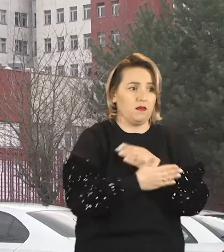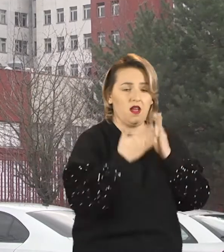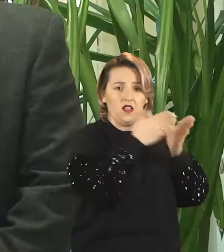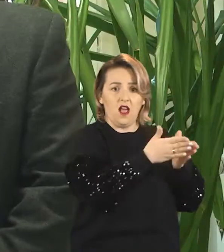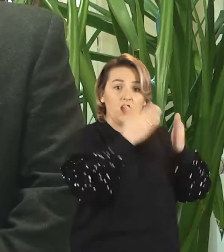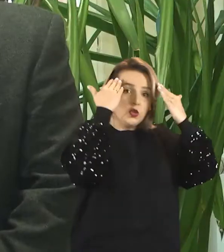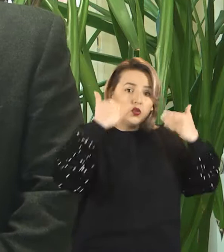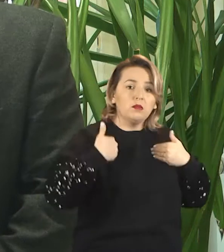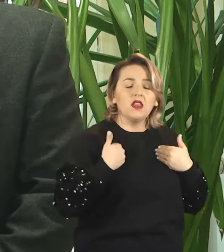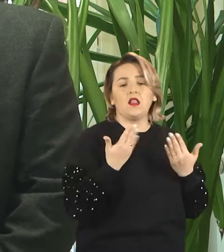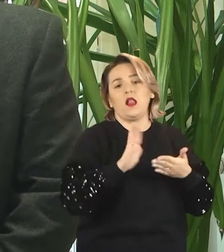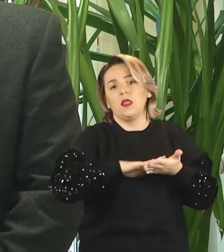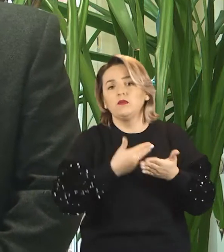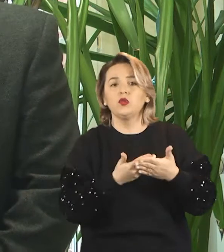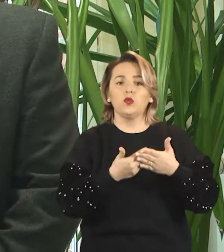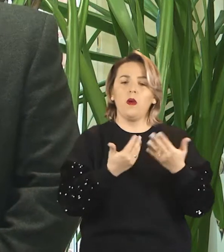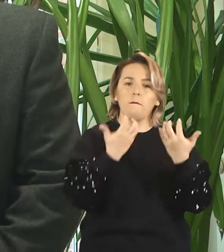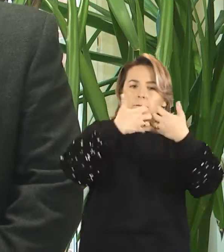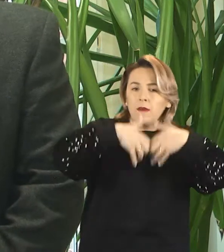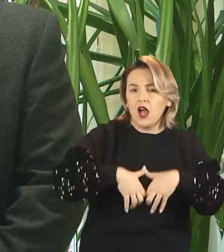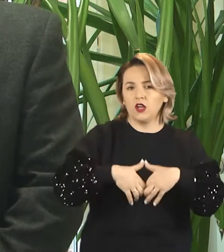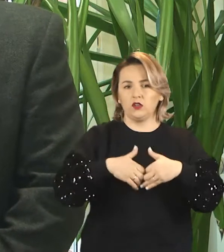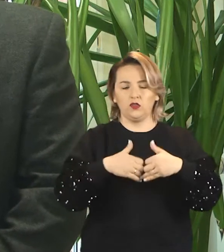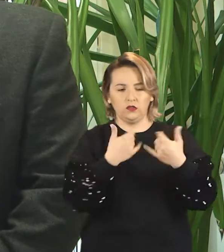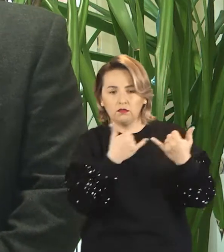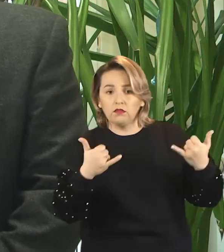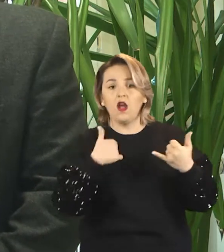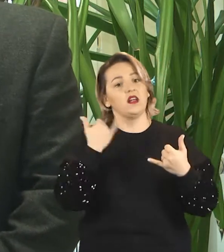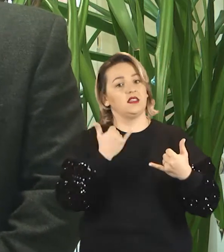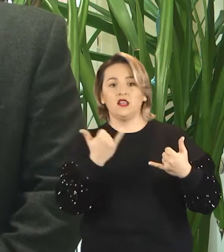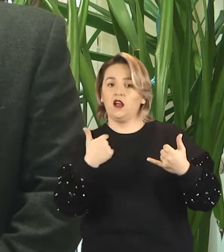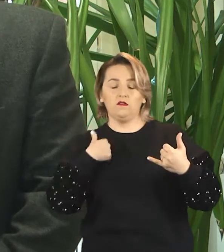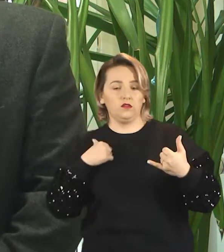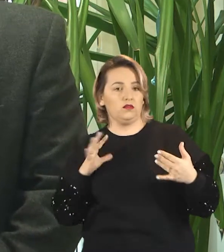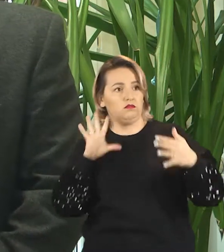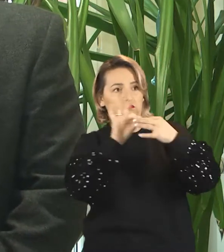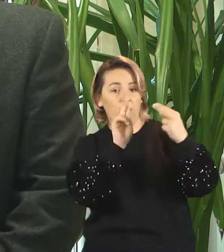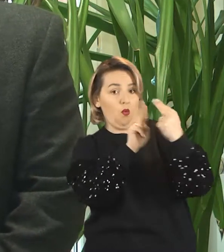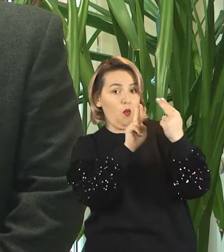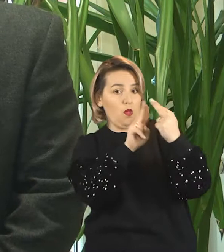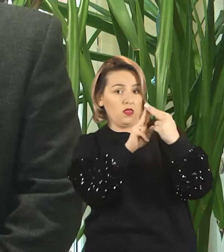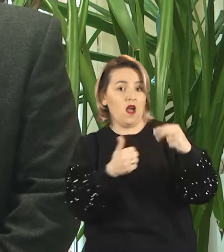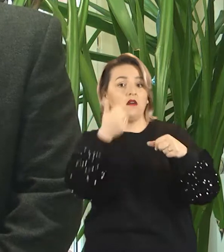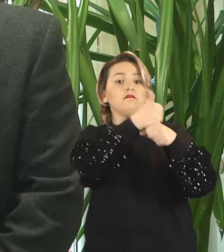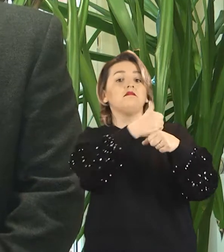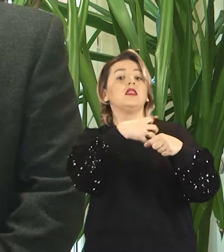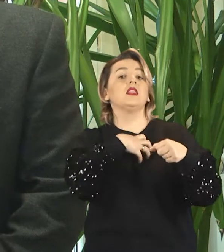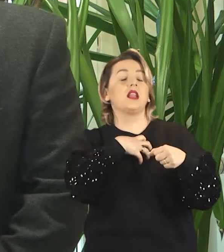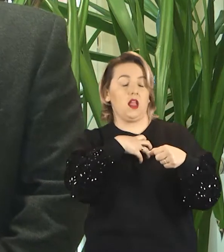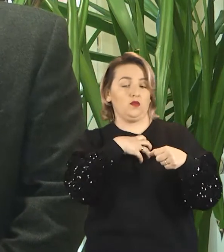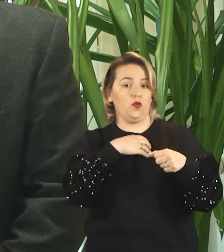nasz poprzez zakup sprzętu, który każdorazowo jest uzgadniany z dyrektorem szpitala, tak by